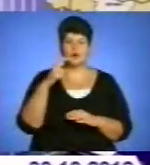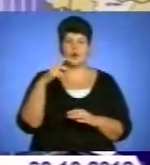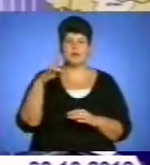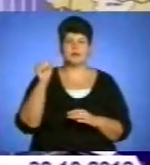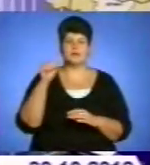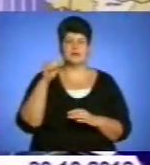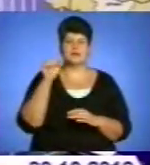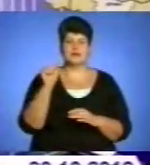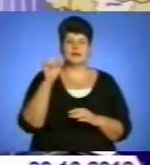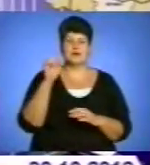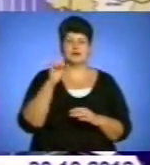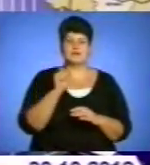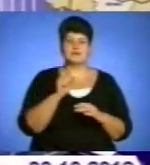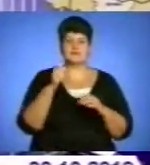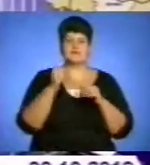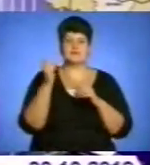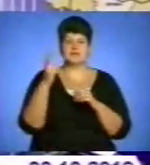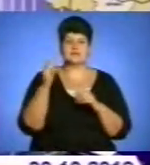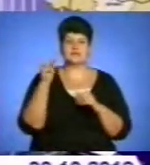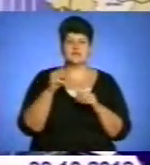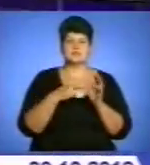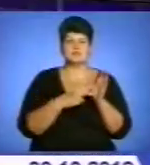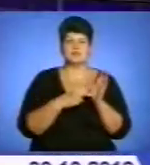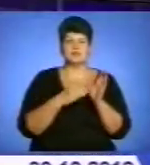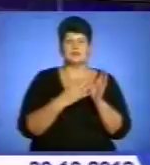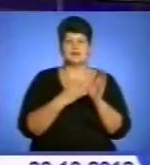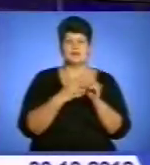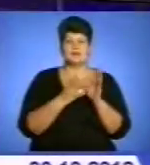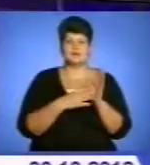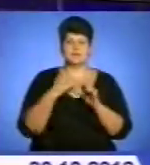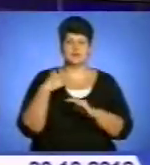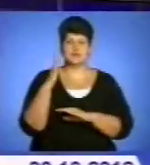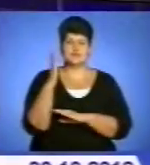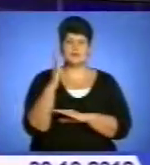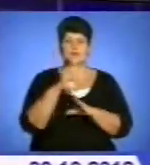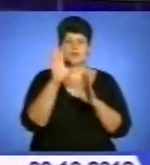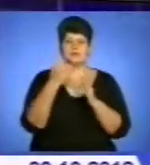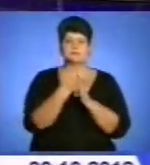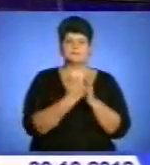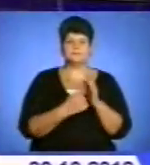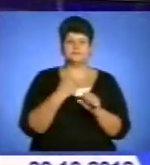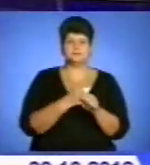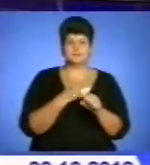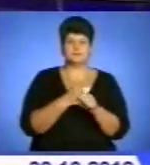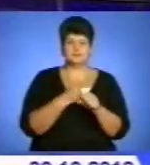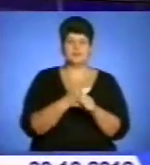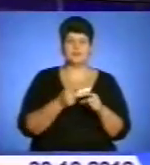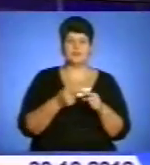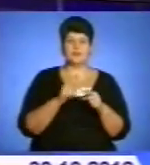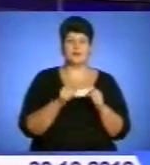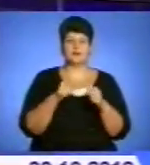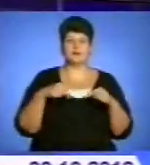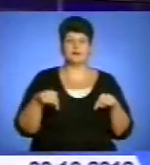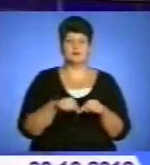Єндрійовна – 12 619 голосів. Усі протоколи опрацьовано на одномандатному виборчому